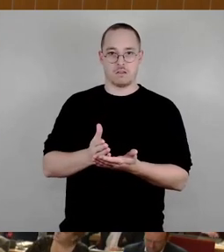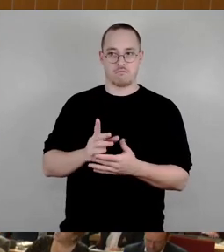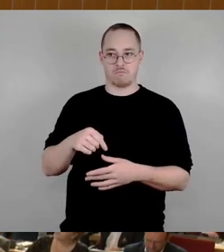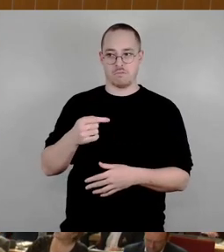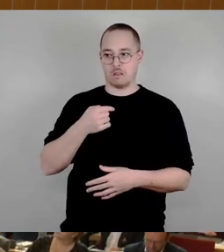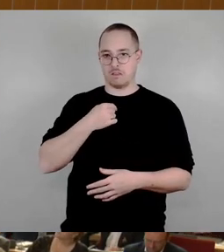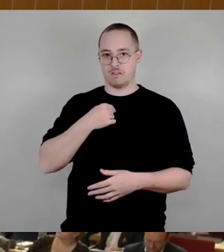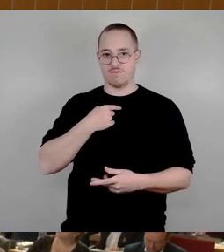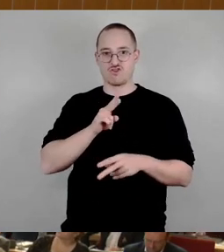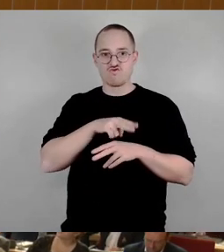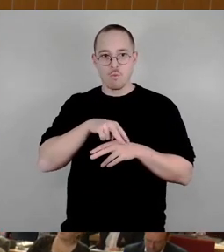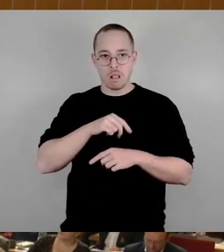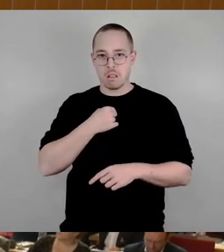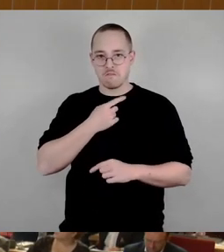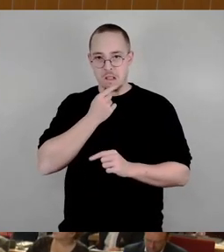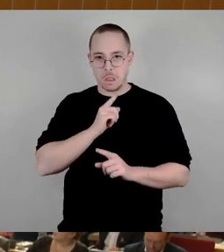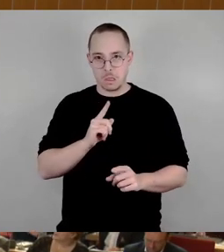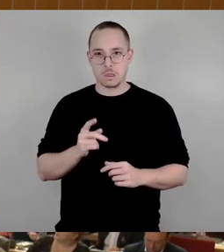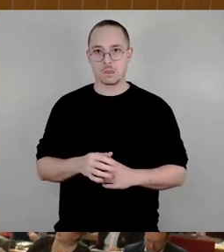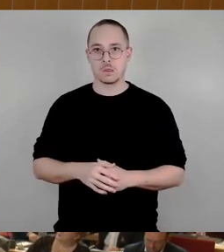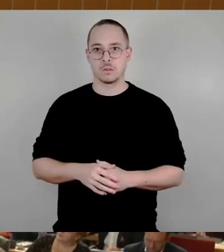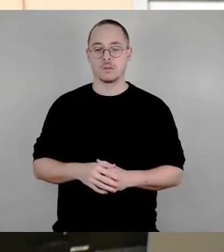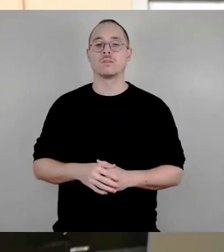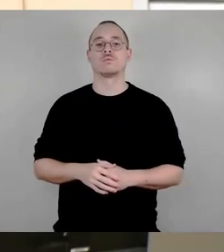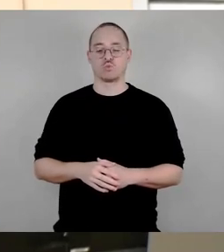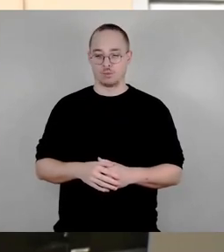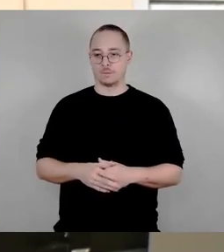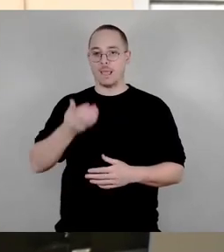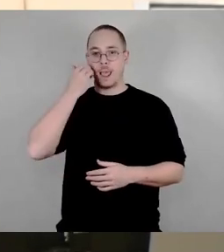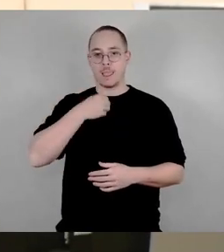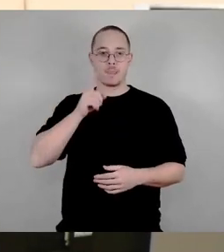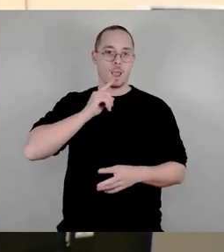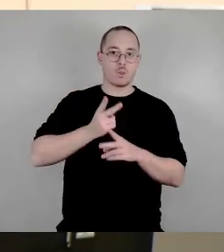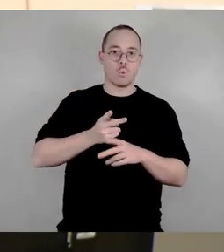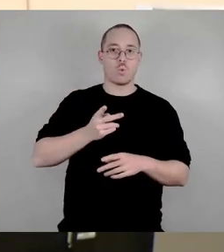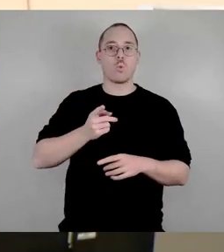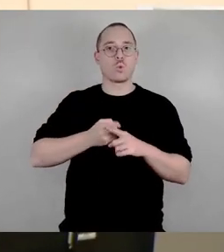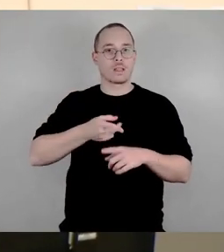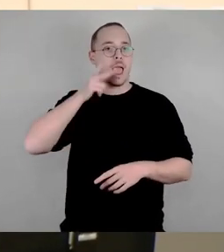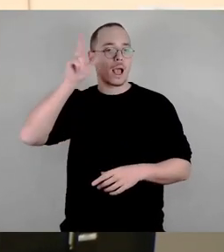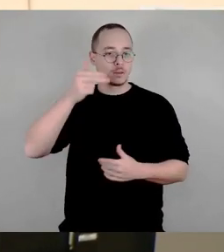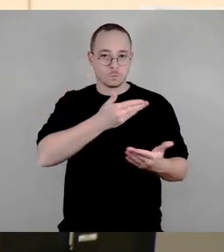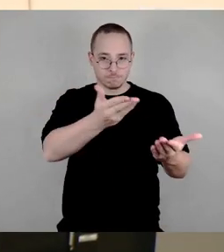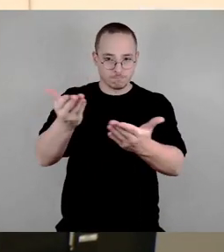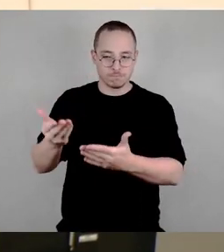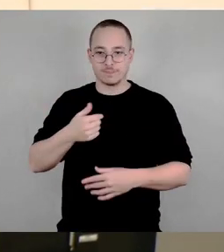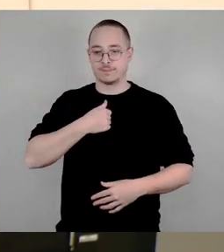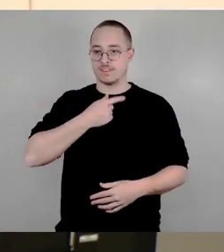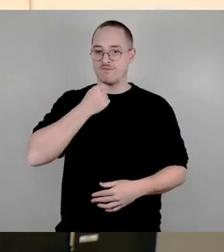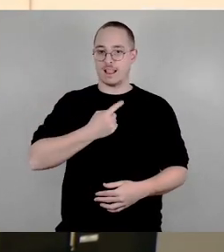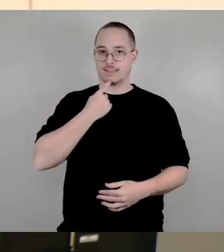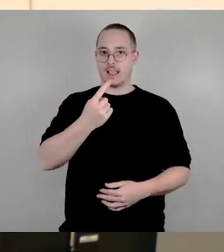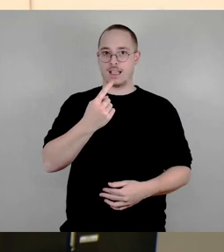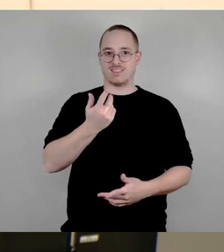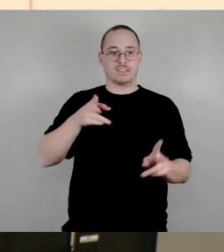Herr Oberbürgermeister, meine Damen und Herren, ich beginne mal mit einem Zitat. Es ist völlig unstrittig, dass